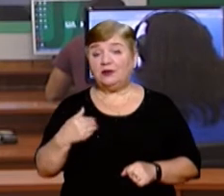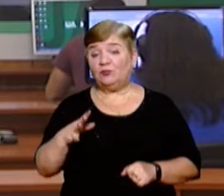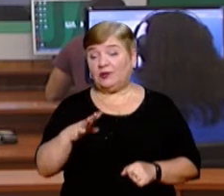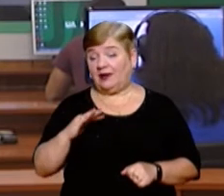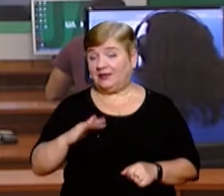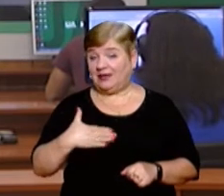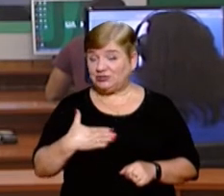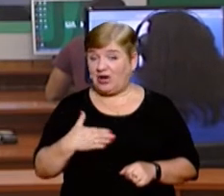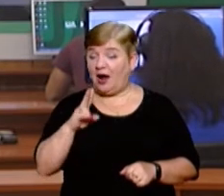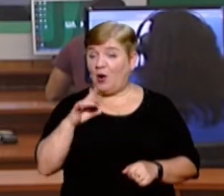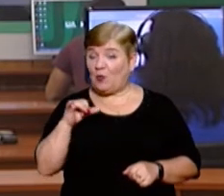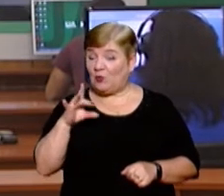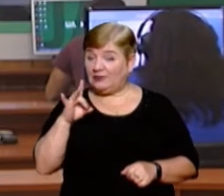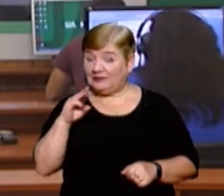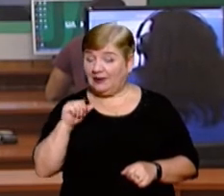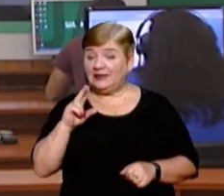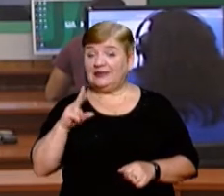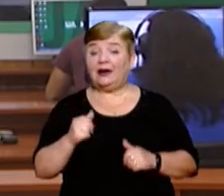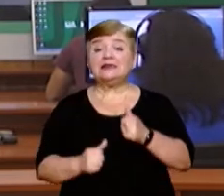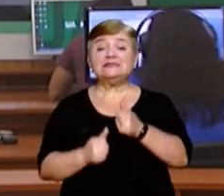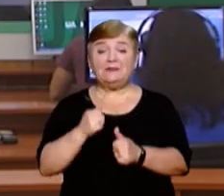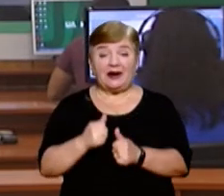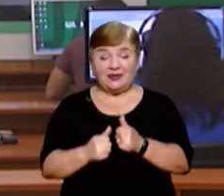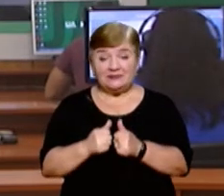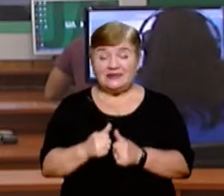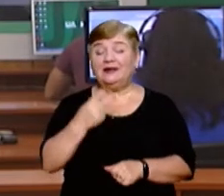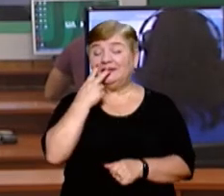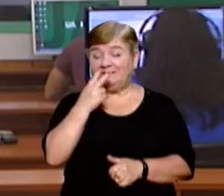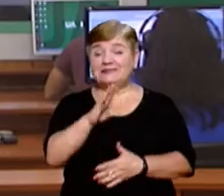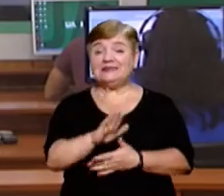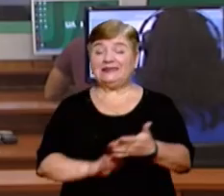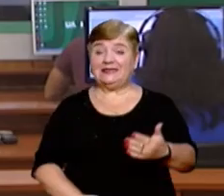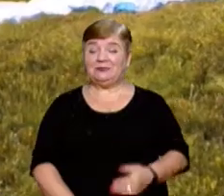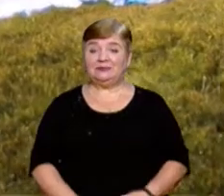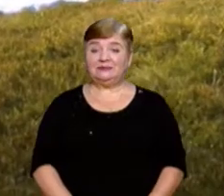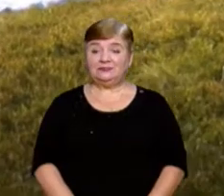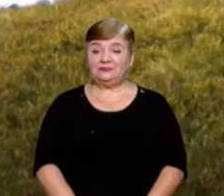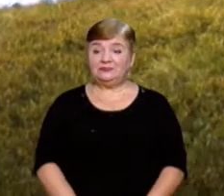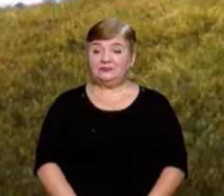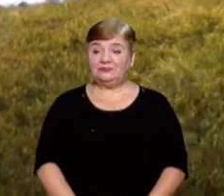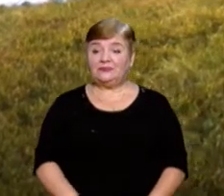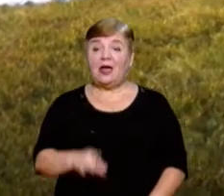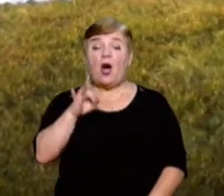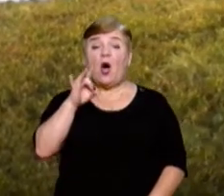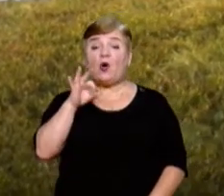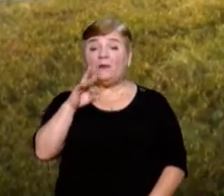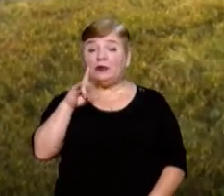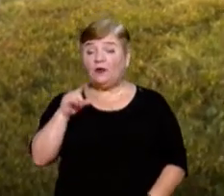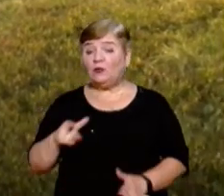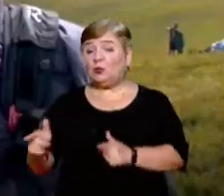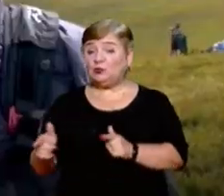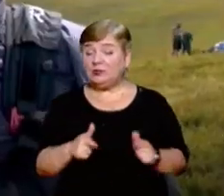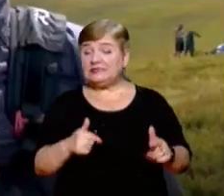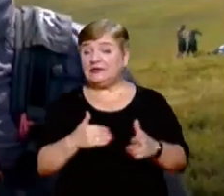кореспондент Олександр Курта. Як змагаються парапланеристи, дивіться в його сюжеті. Роман Котов готується до